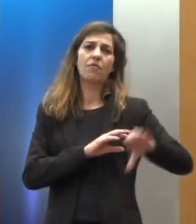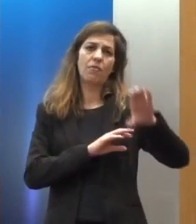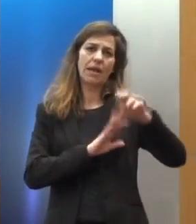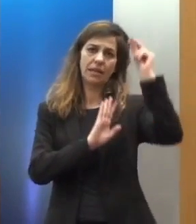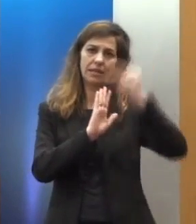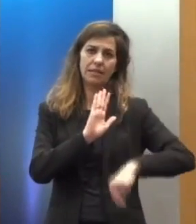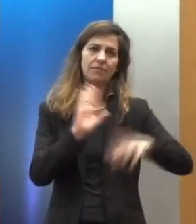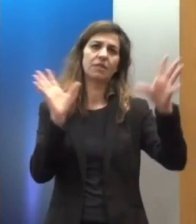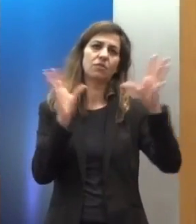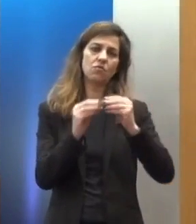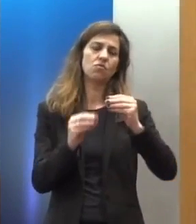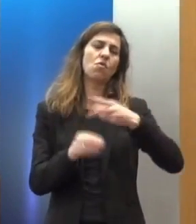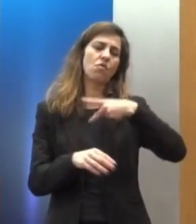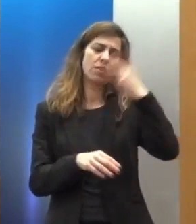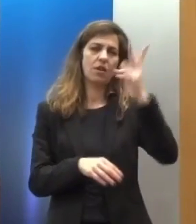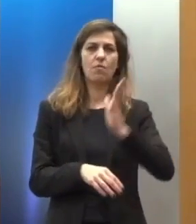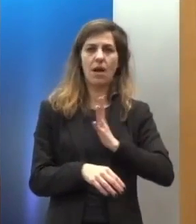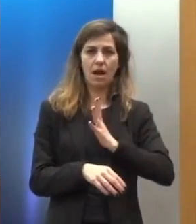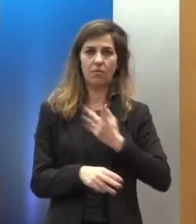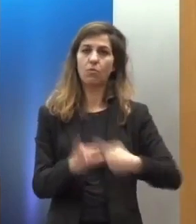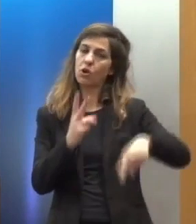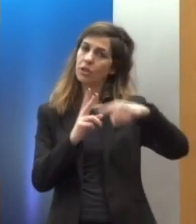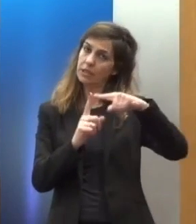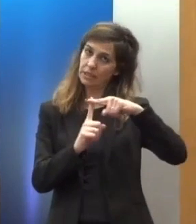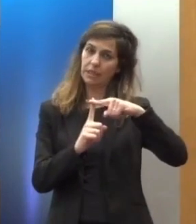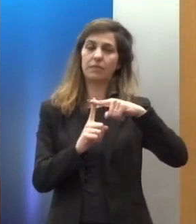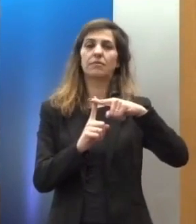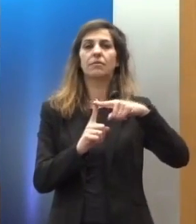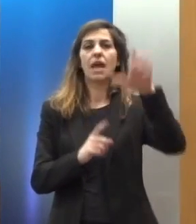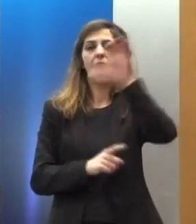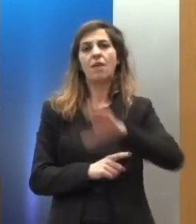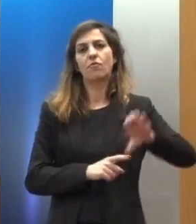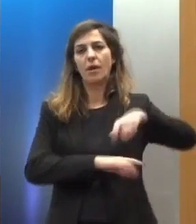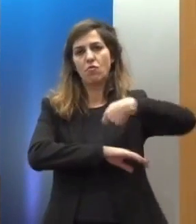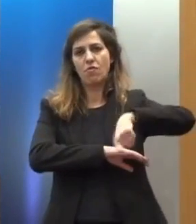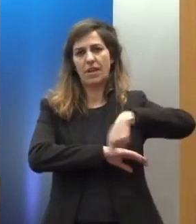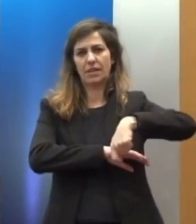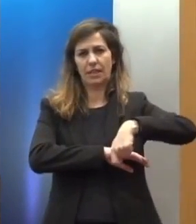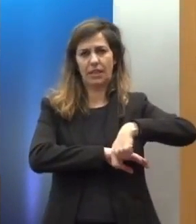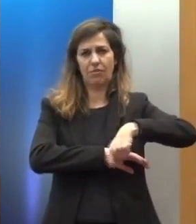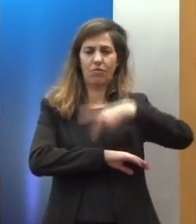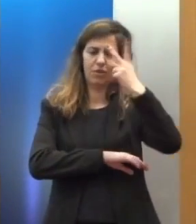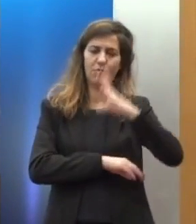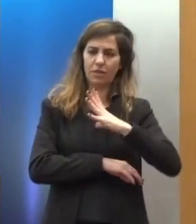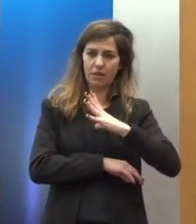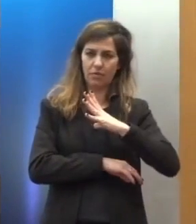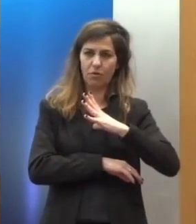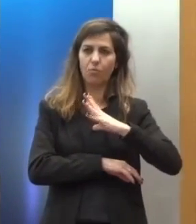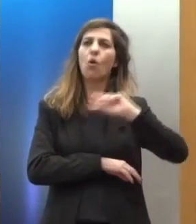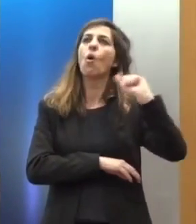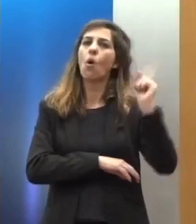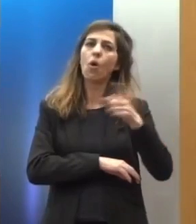Ανθρώπου, την ΕΣΔΑ και το Ευρωπαϊκό Δικαστήριο Δικαιωμάτων του Ανθρώπου αναγνωρίζεται διεθνώς ως ιδιαιτέρως